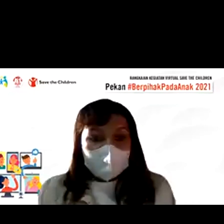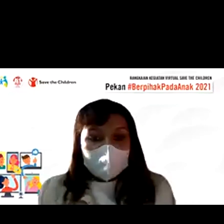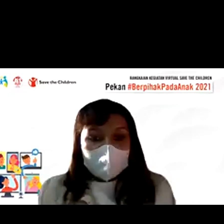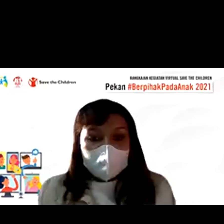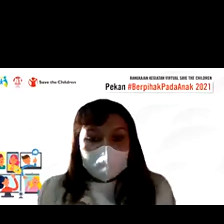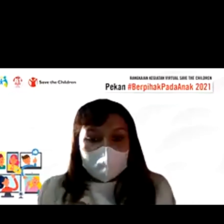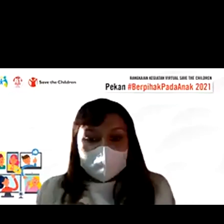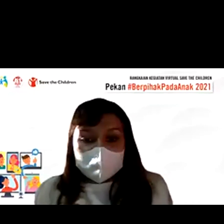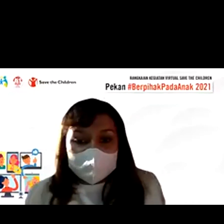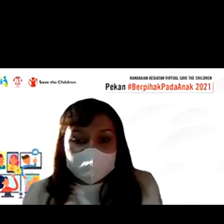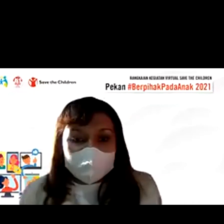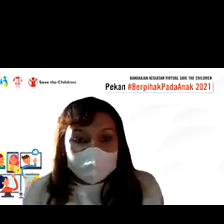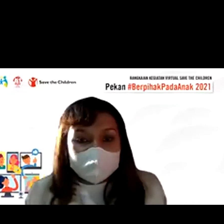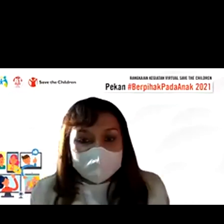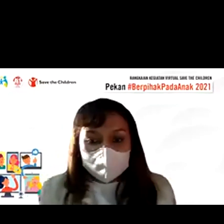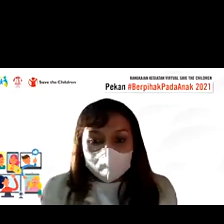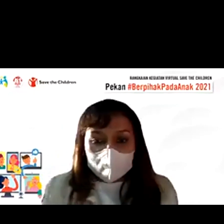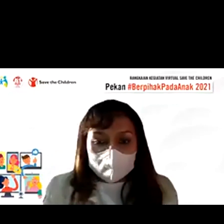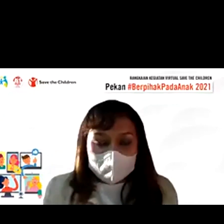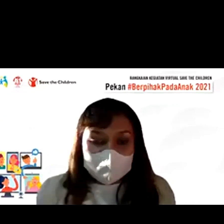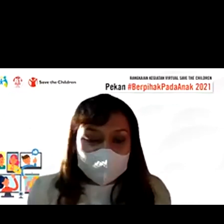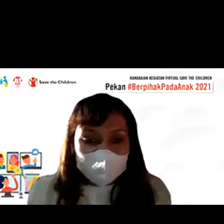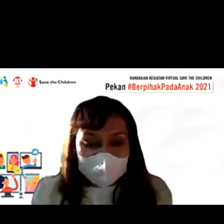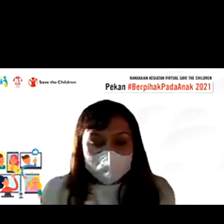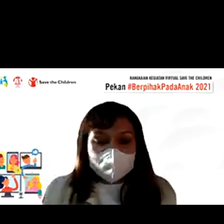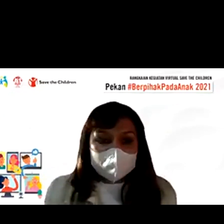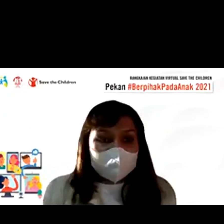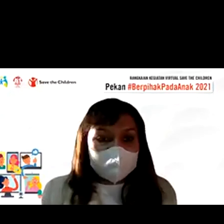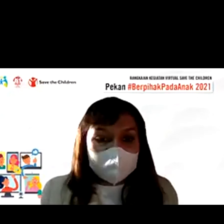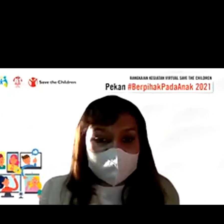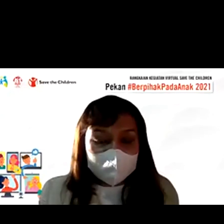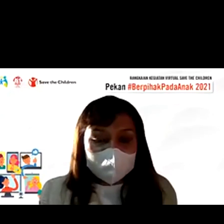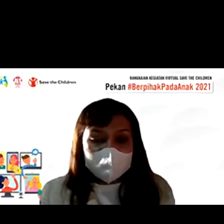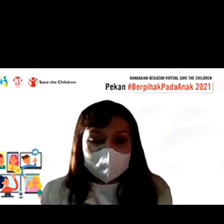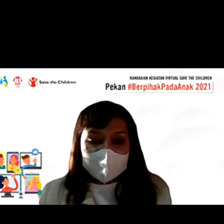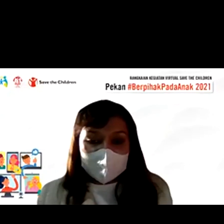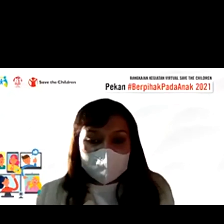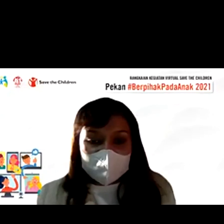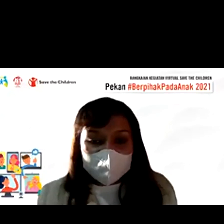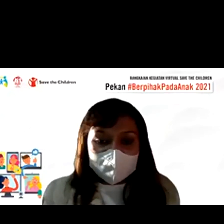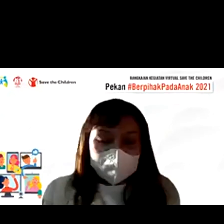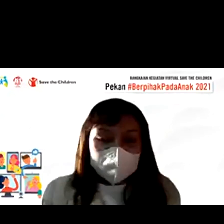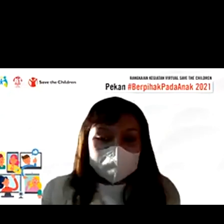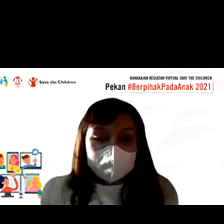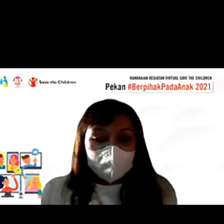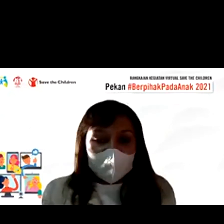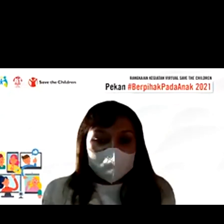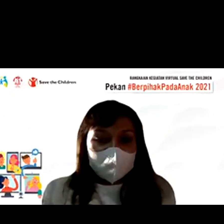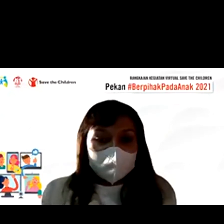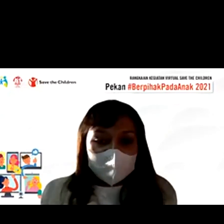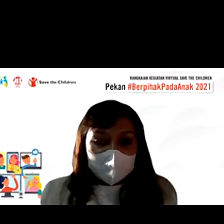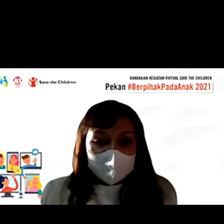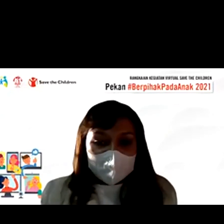baik di chat box ada pertanyaan dari Pak Libri dari